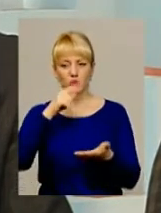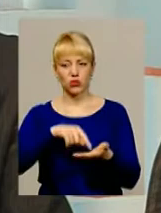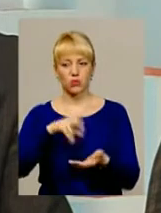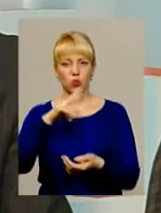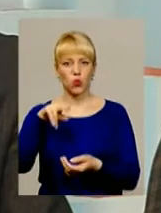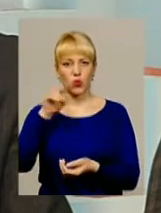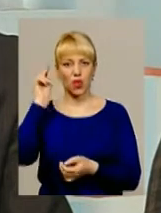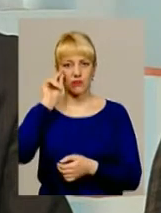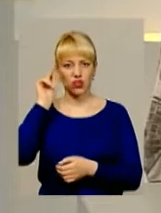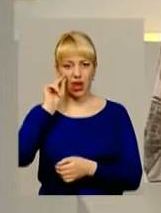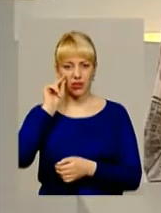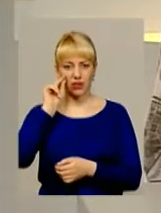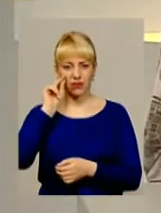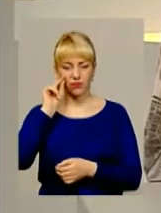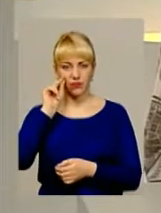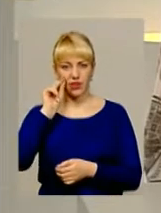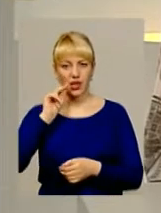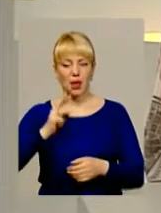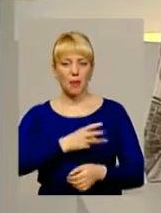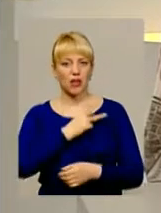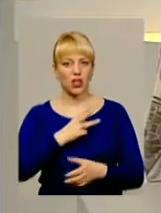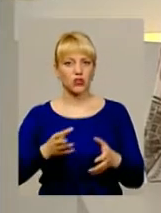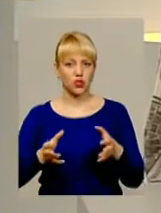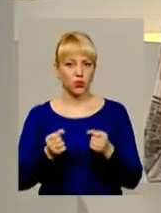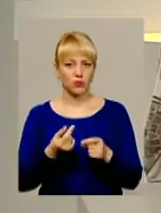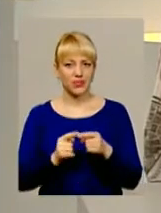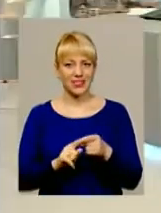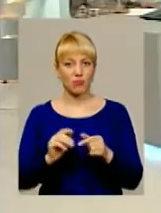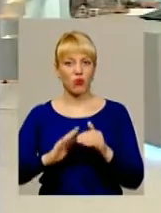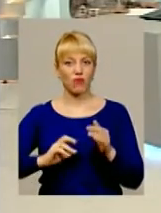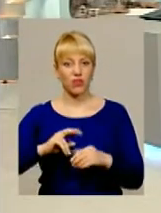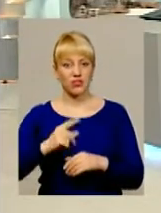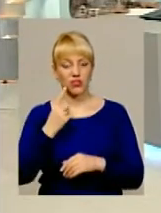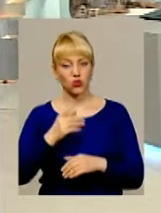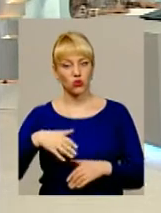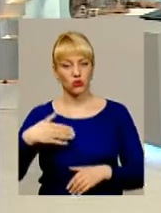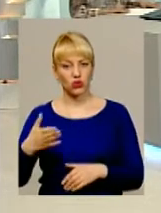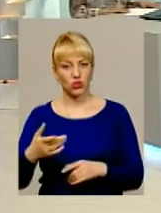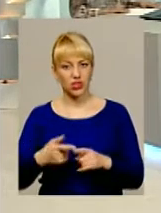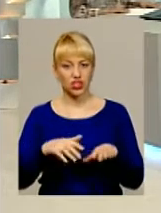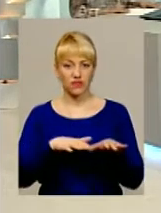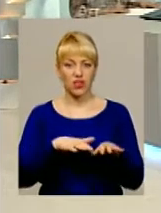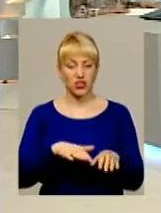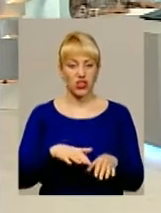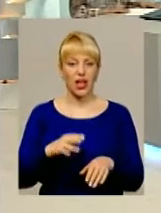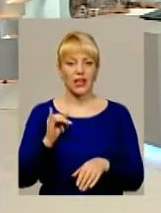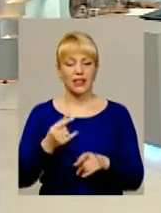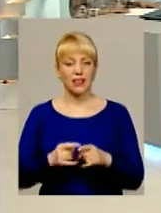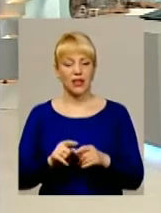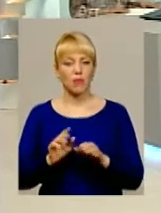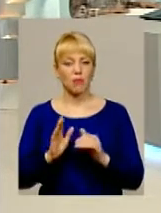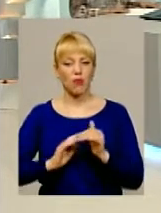навчання бажаючих отримати саме ці професії, з однієї сторони швачка, і ці